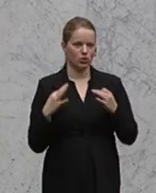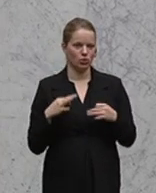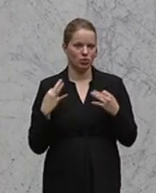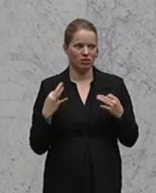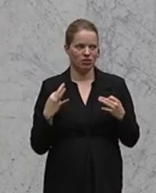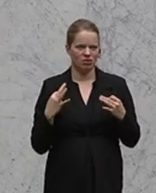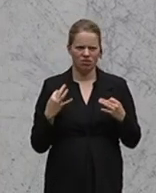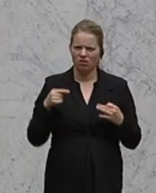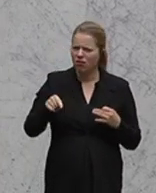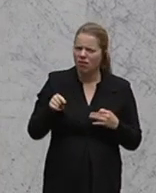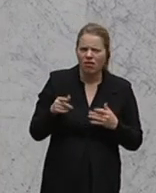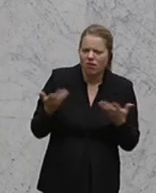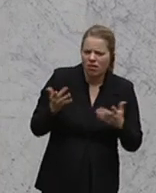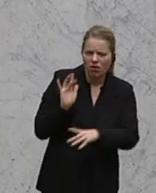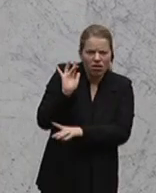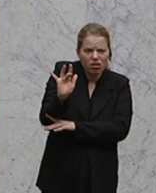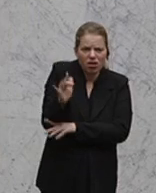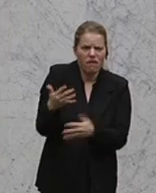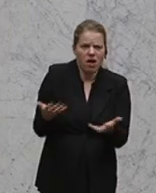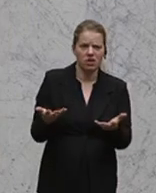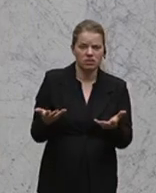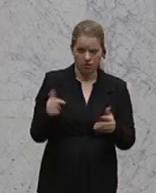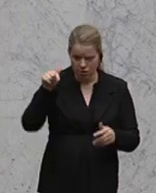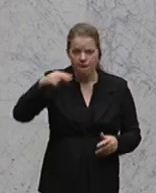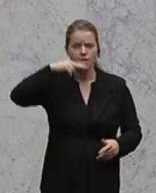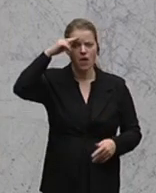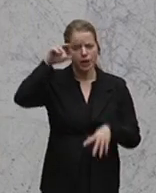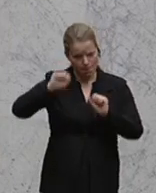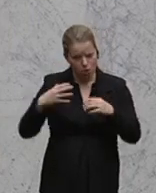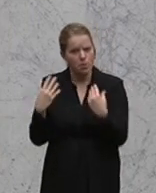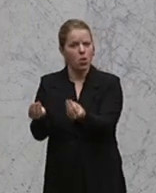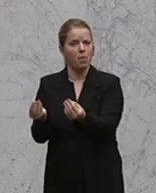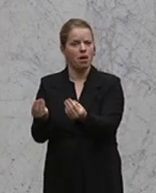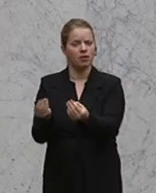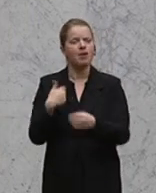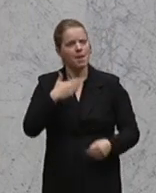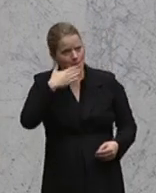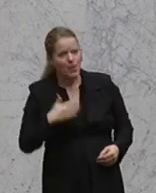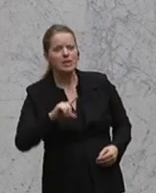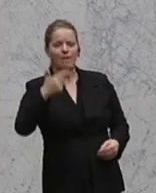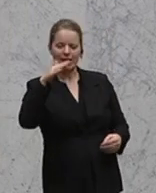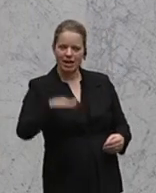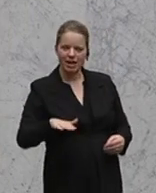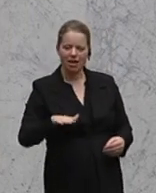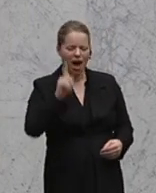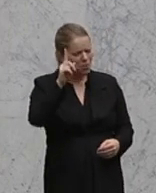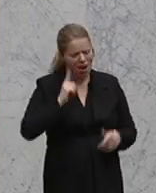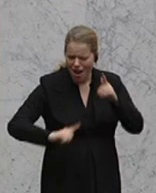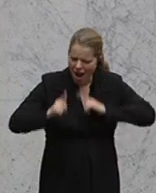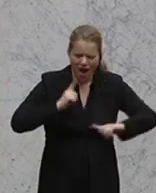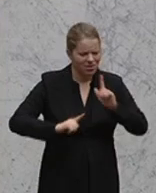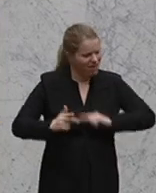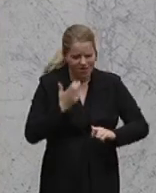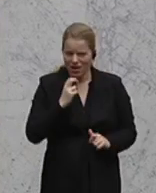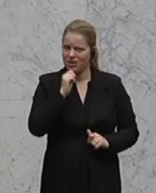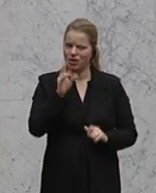verwerflich, dass ich nicht diesem Vater die Möglichkeit gebe, zu sagen, ich möchte ein zweites Kind, ich möchte meinem zweiten Kind Leid und Qual